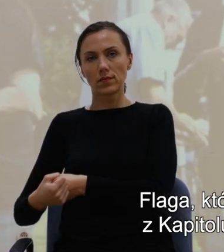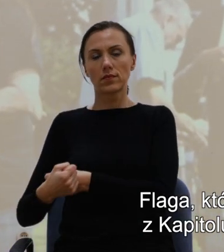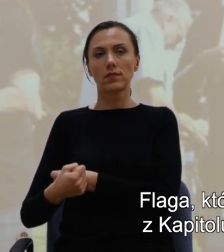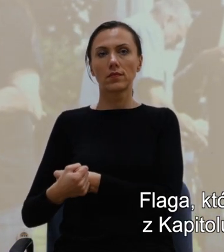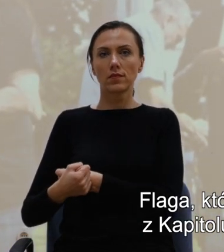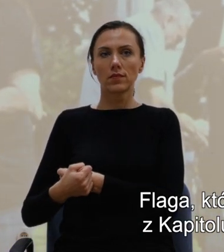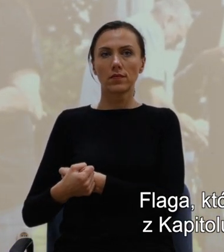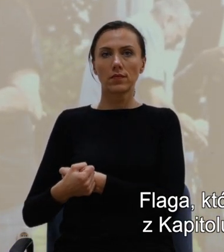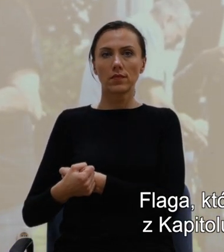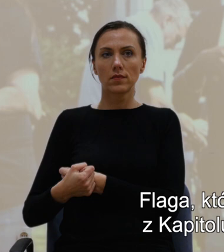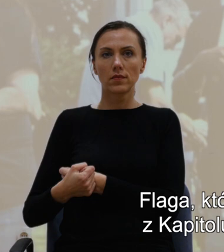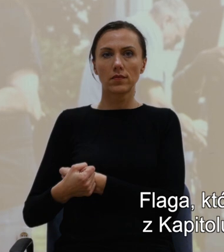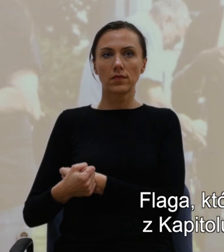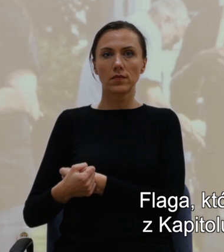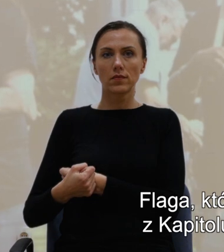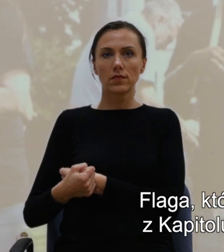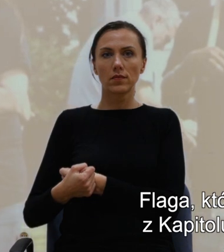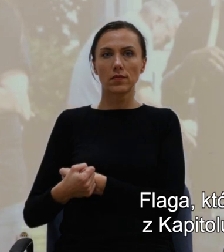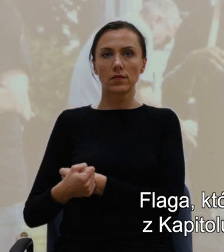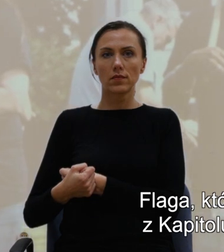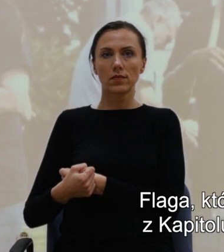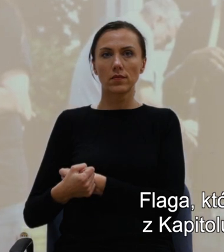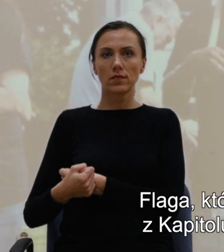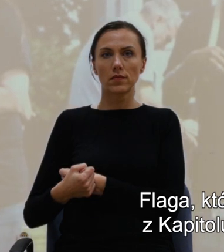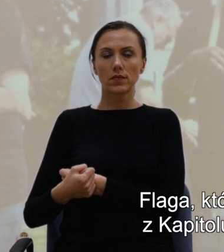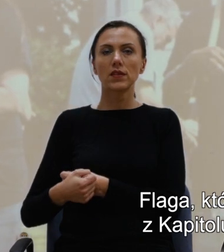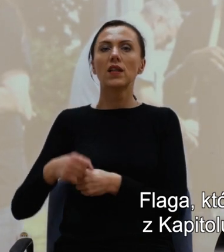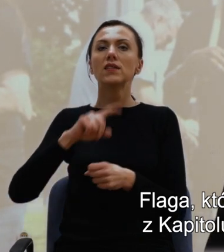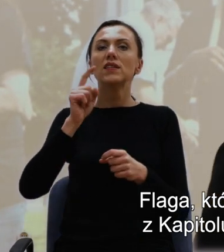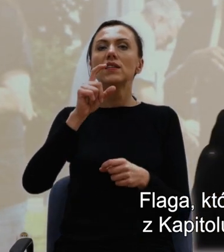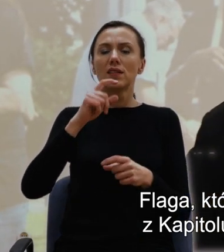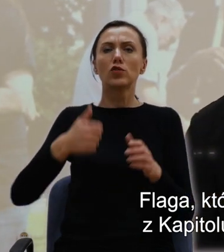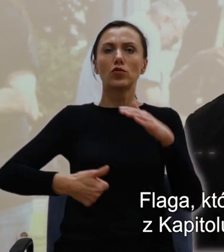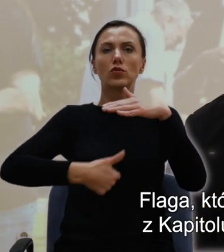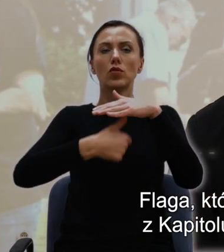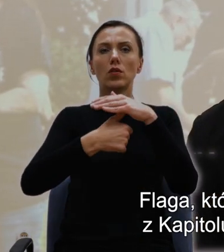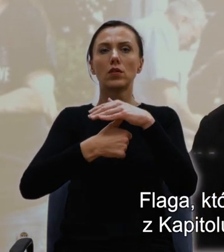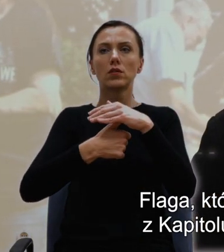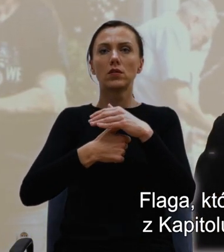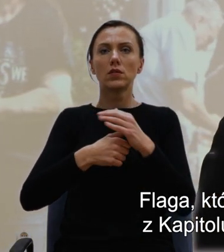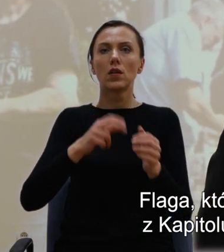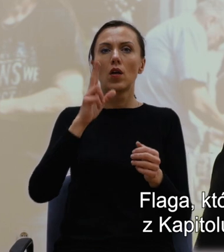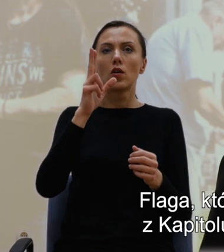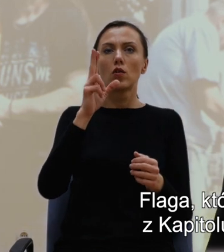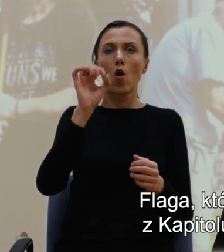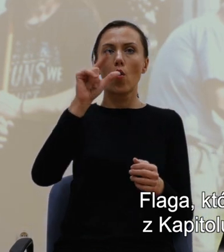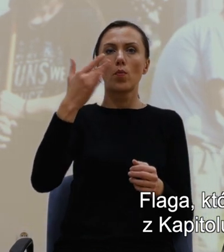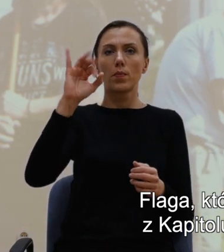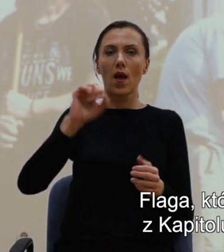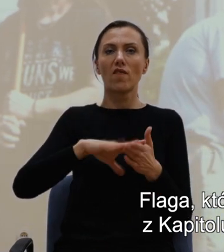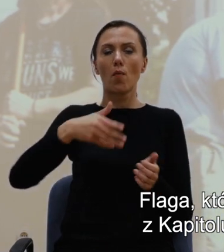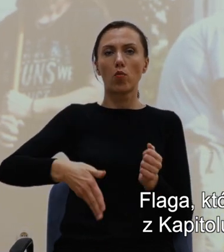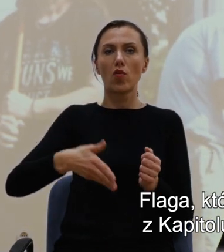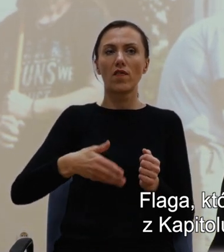kapitolu w Kolambii, w południowej